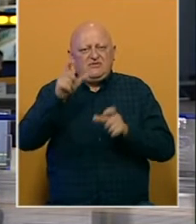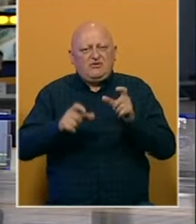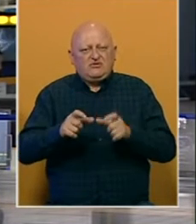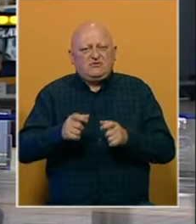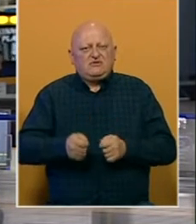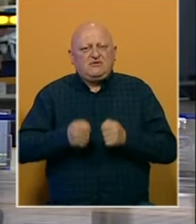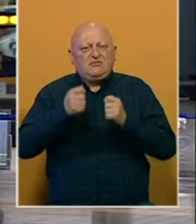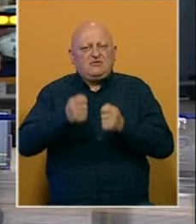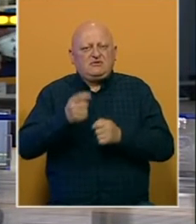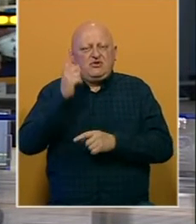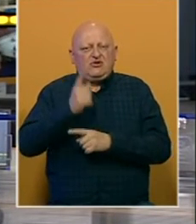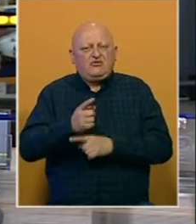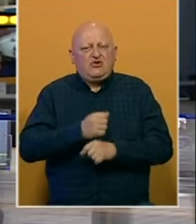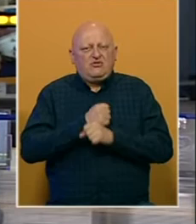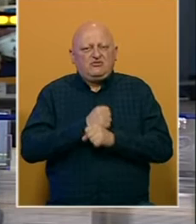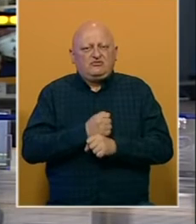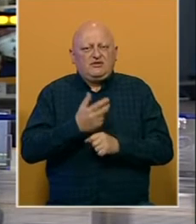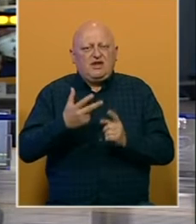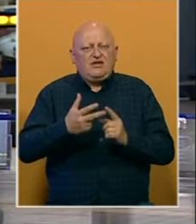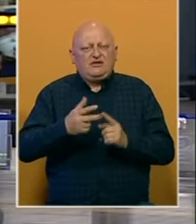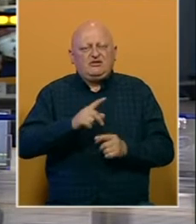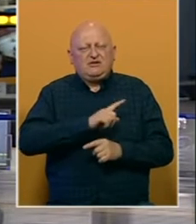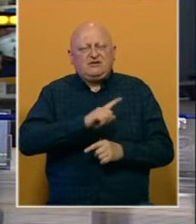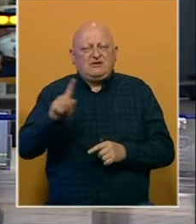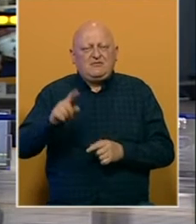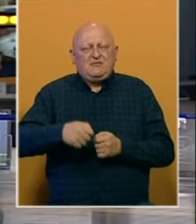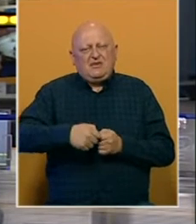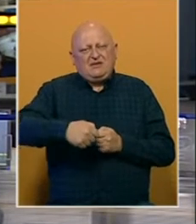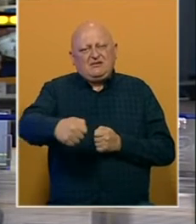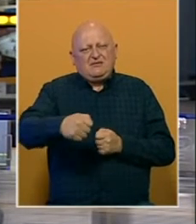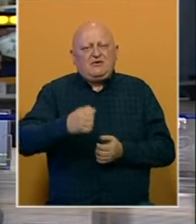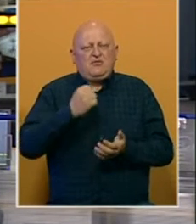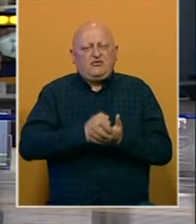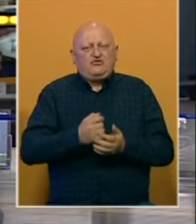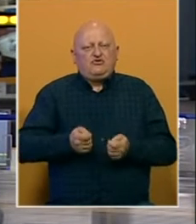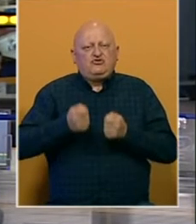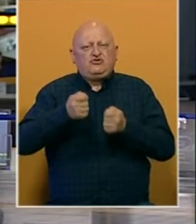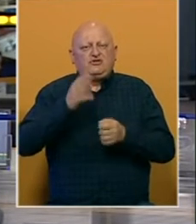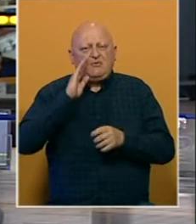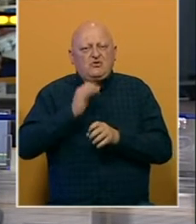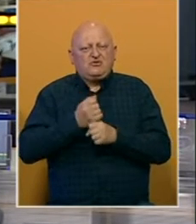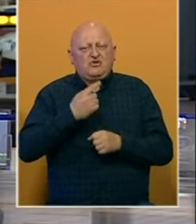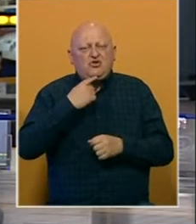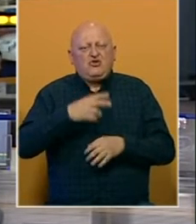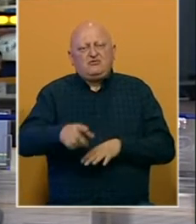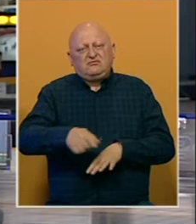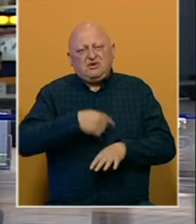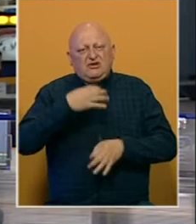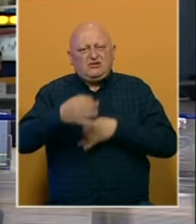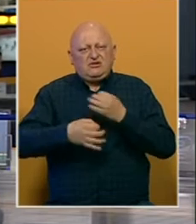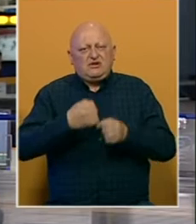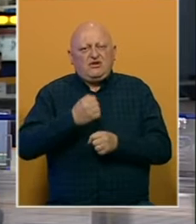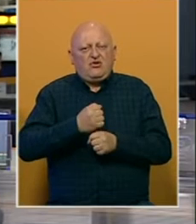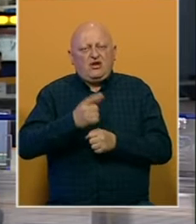Za dvije osobe bit će upućen prijedlog za određivanje pritvora, a za treću mjere zabrane potvrđeno je iz tužiloštva BiH. Dok